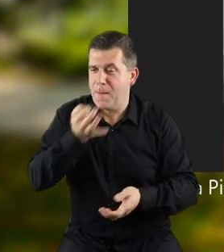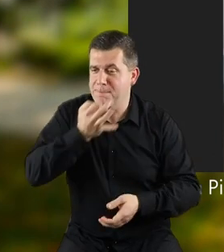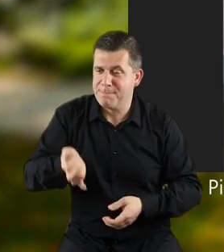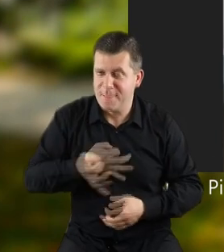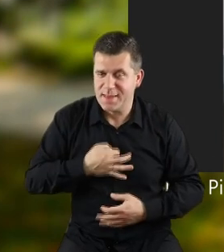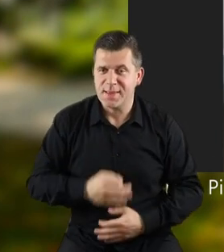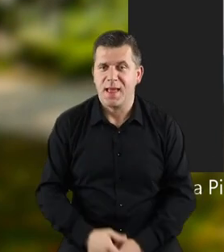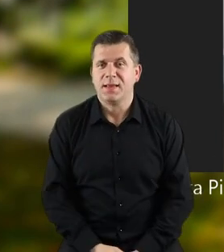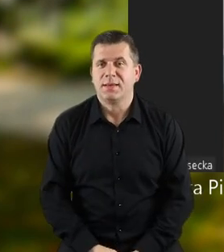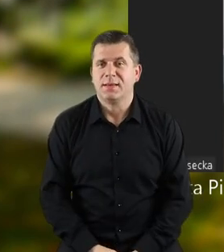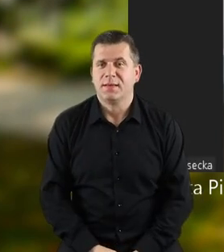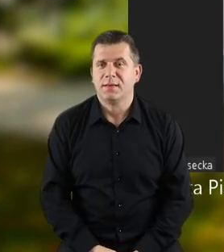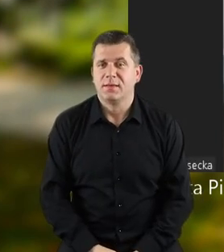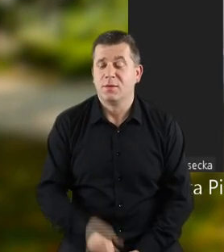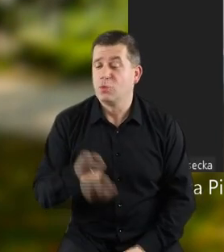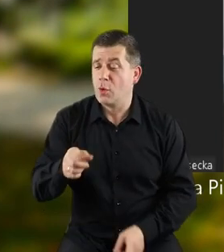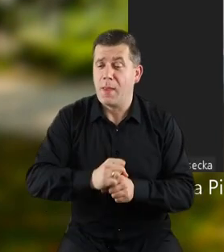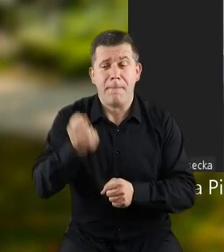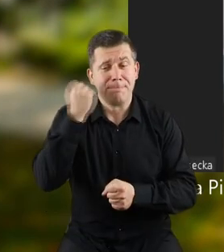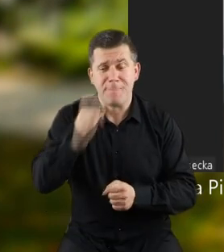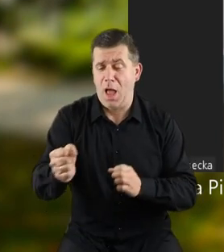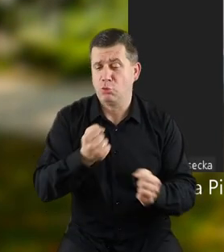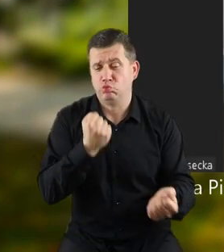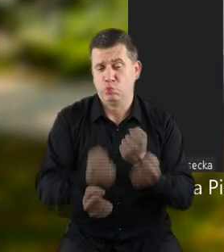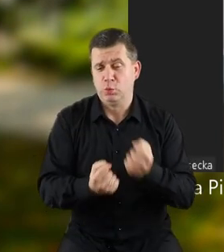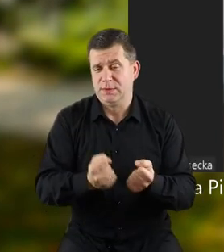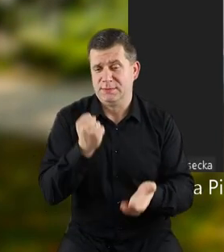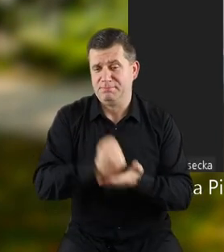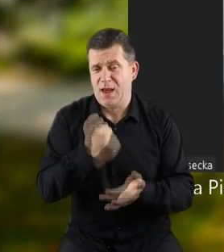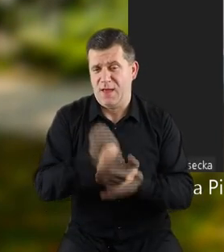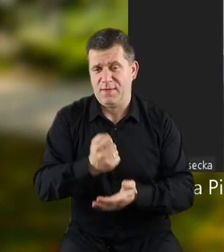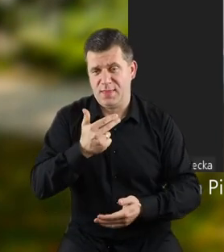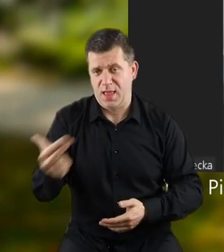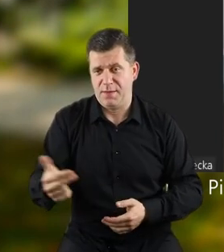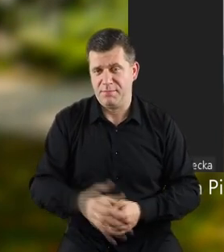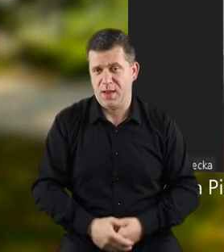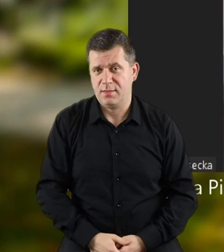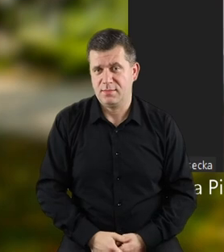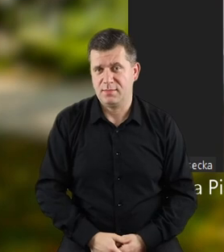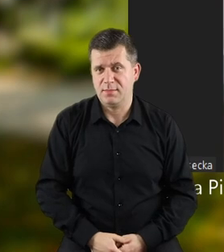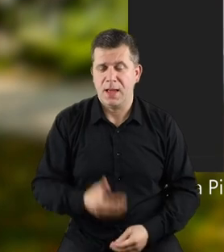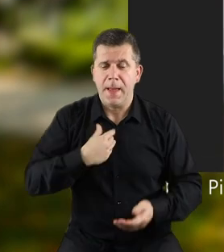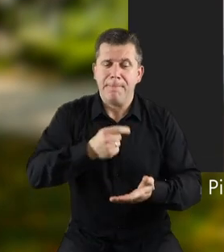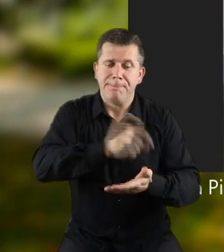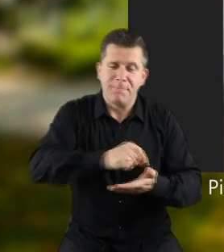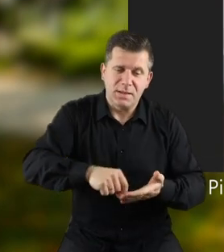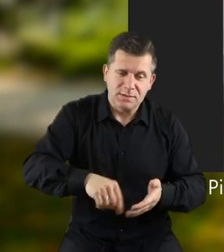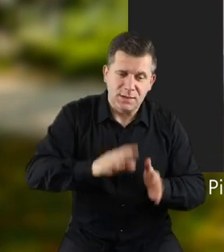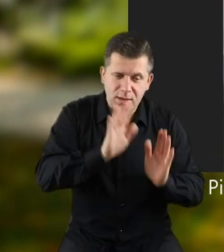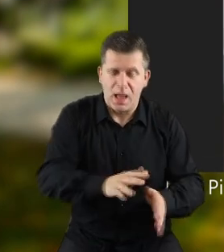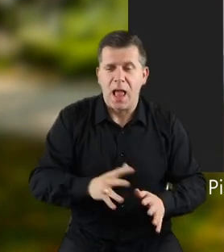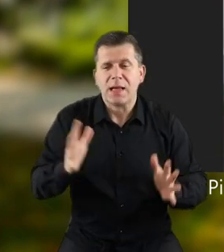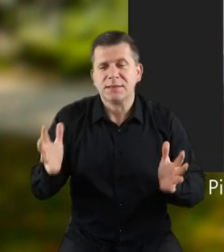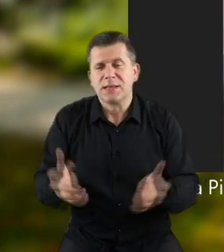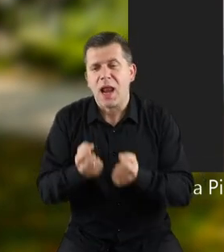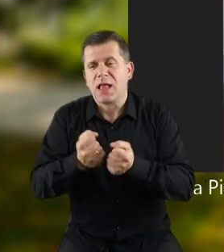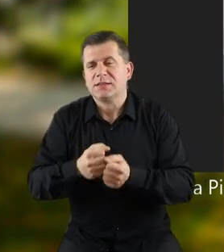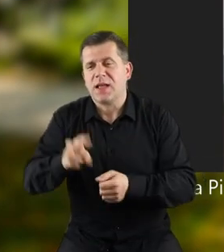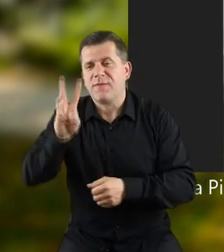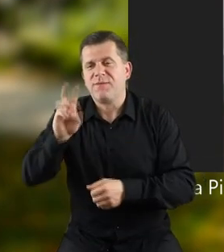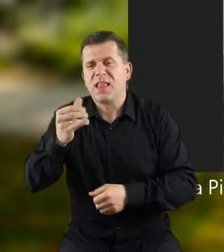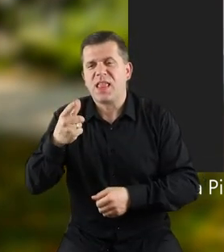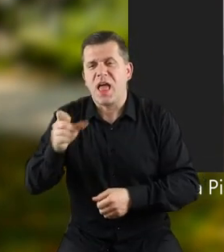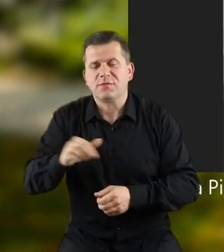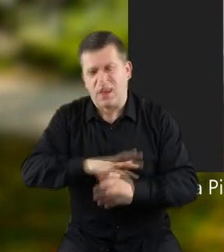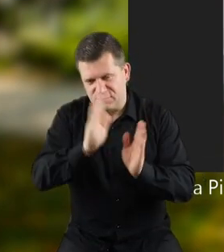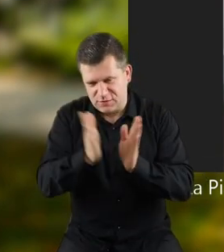to pytanie. Powiem Ci, że to jest bardzo trudny temat. Co innego, zresztą zostać pisarzem, a co innego znaleźć wydawcę, ale